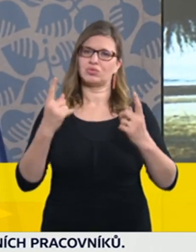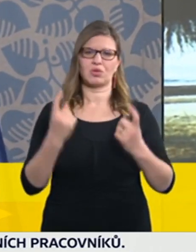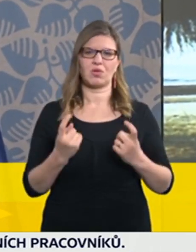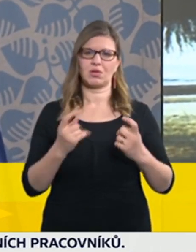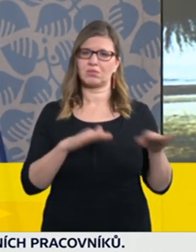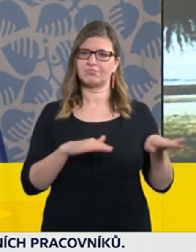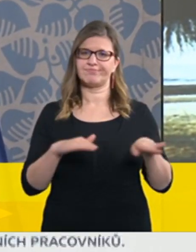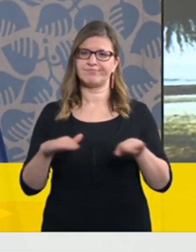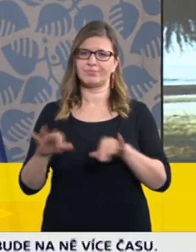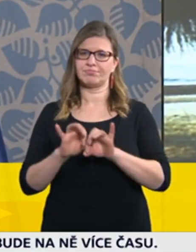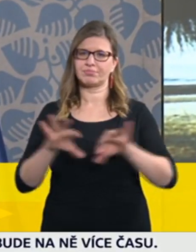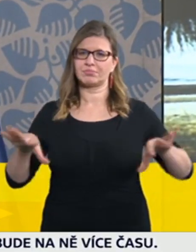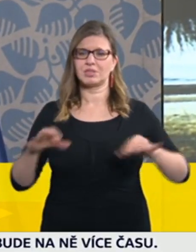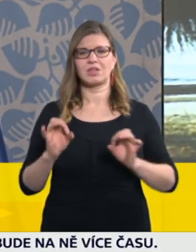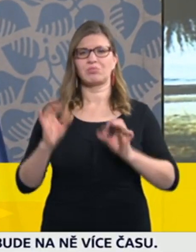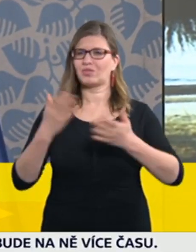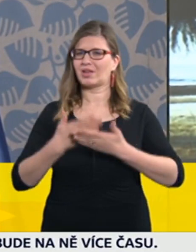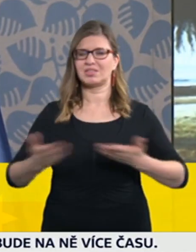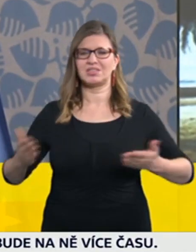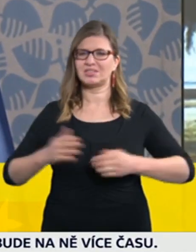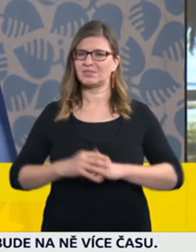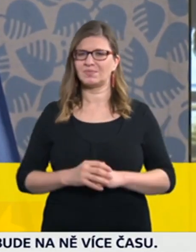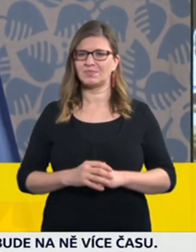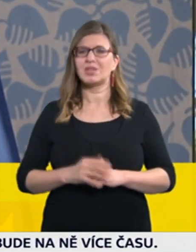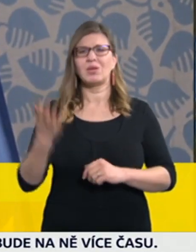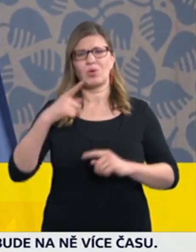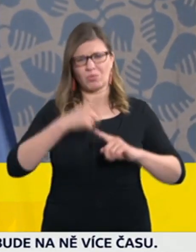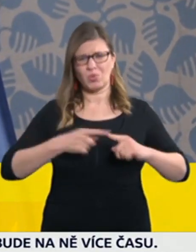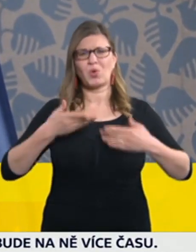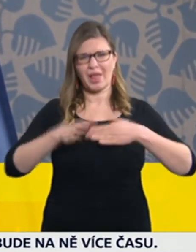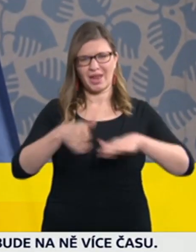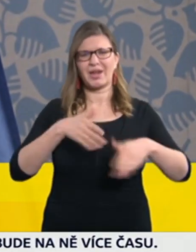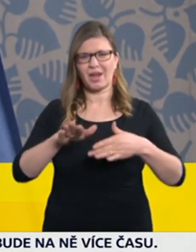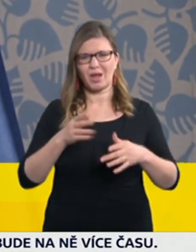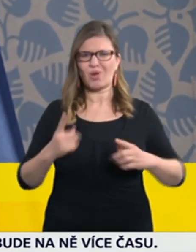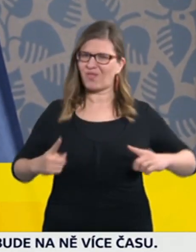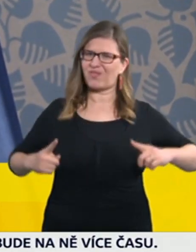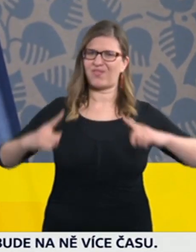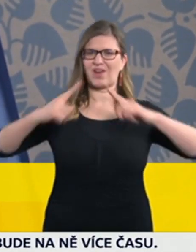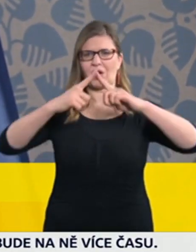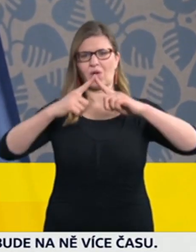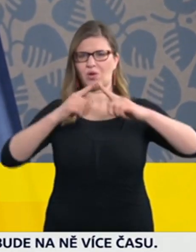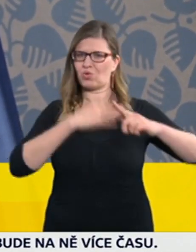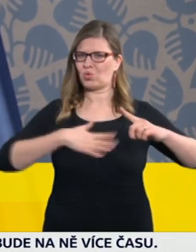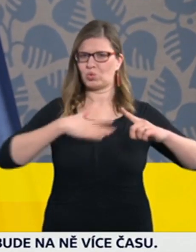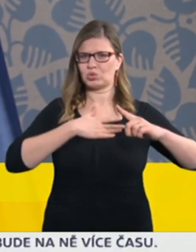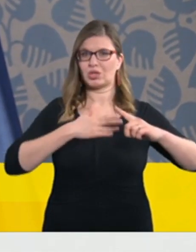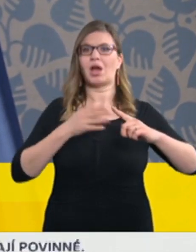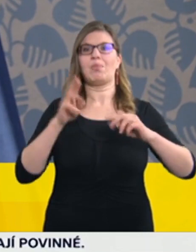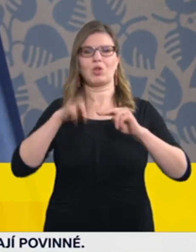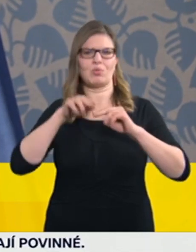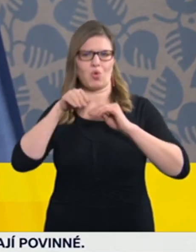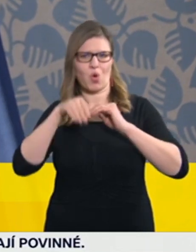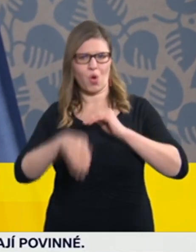doby, kdy v lednu nebo v první polovině ledna ta situace vrcholila, tak došlo k výraznému snížení všech těch